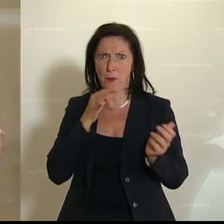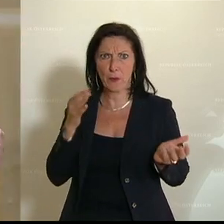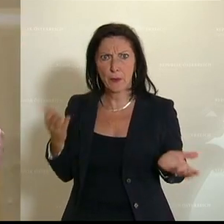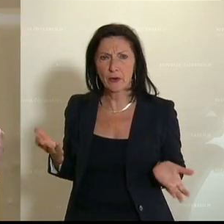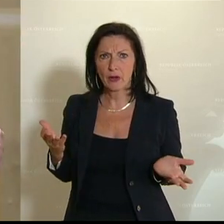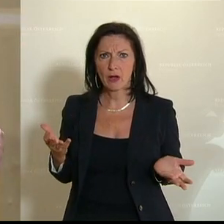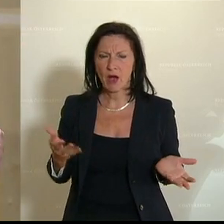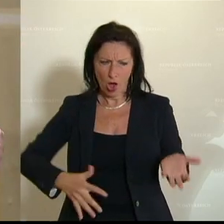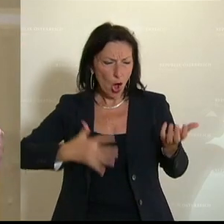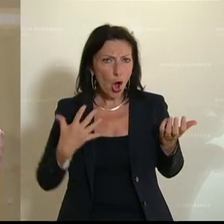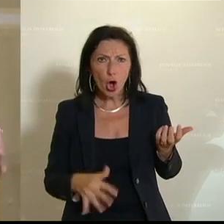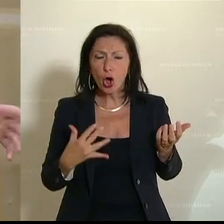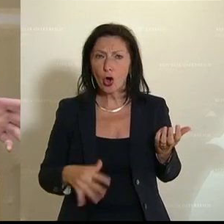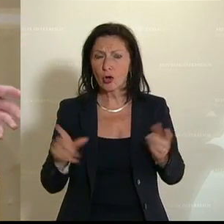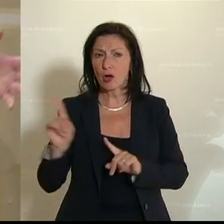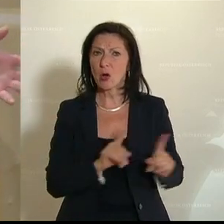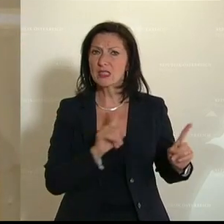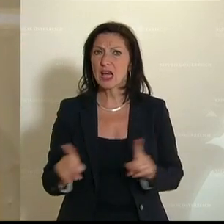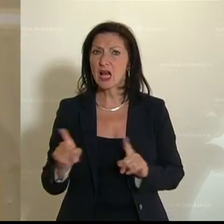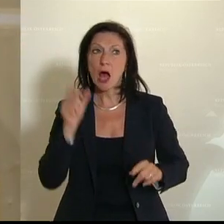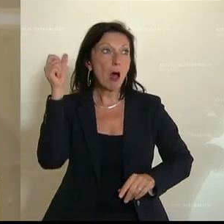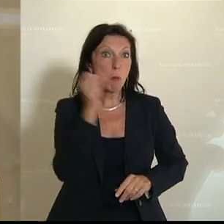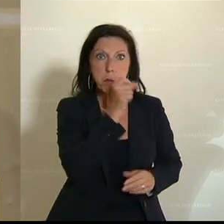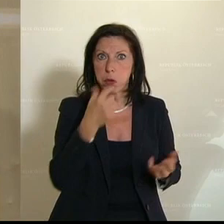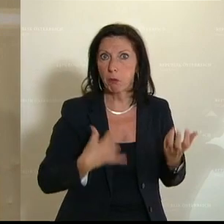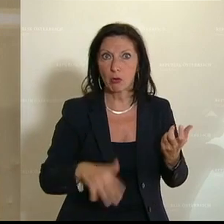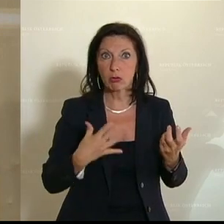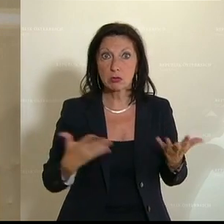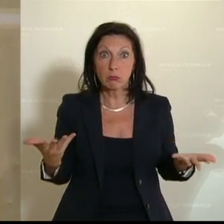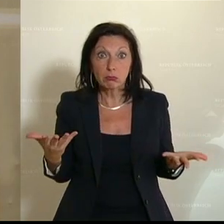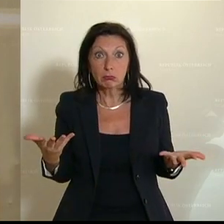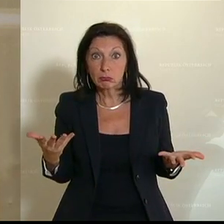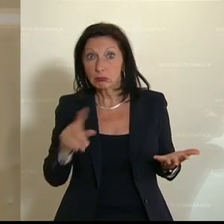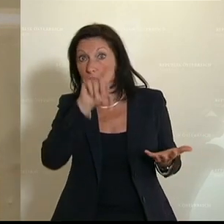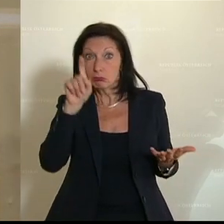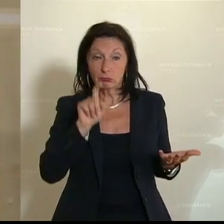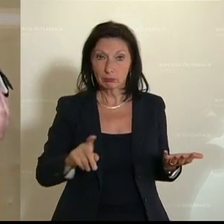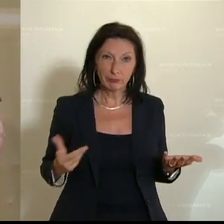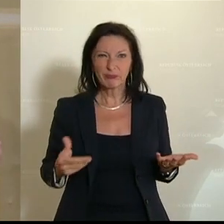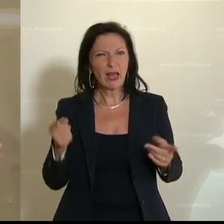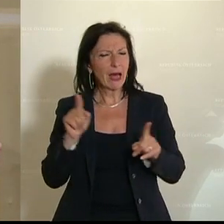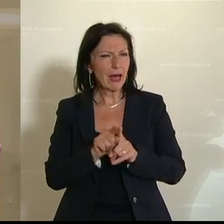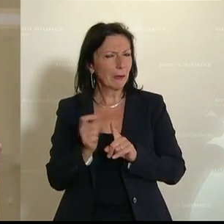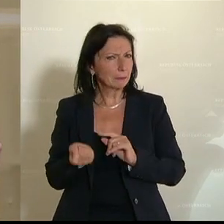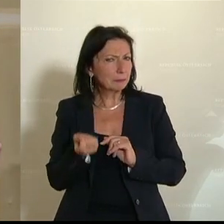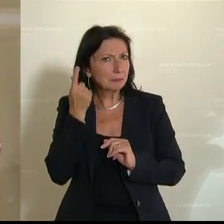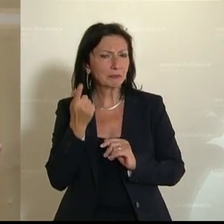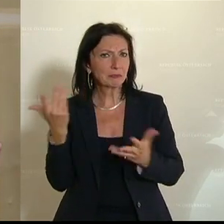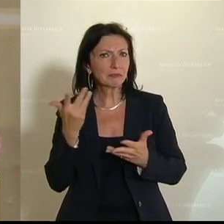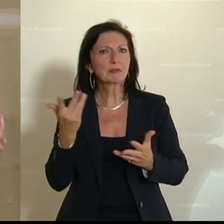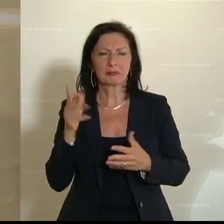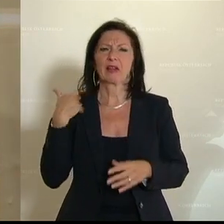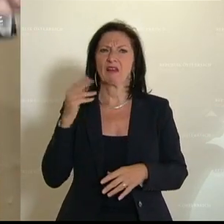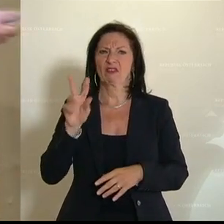Veranstaltern von Rock- und Pop-Konzerten? Die hingen noch überhaupt total in der Luft. Skurril war in diesem Zusammenhang auch die Aussage vom Vizekanzler